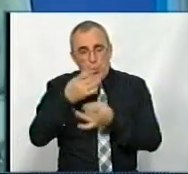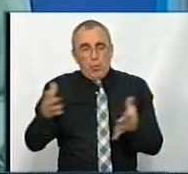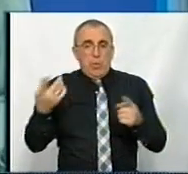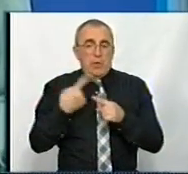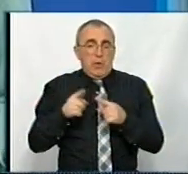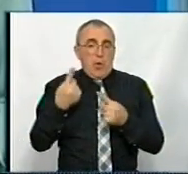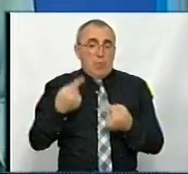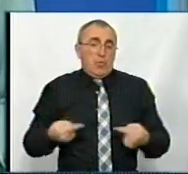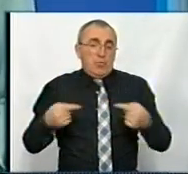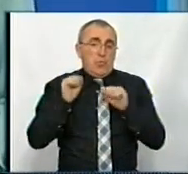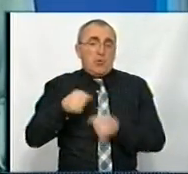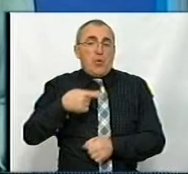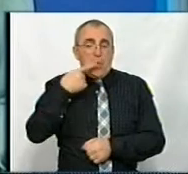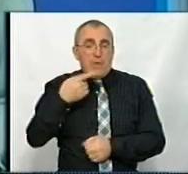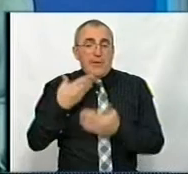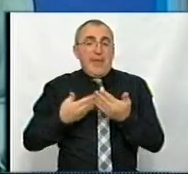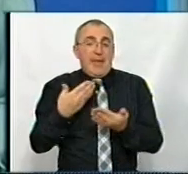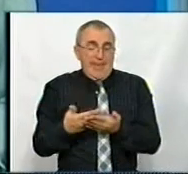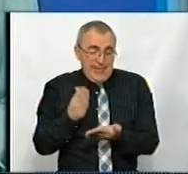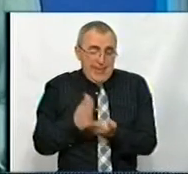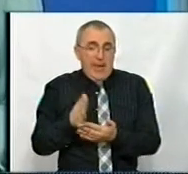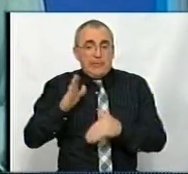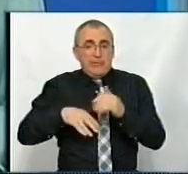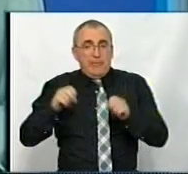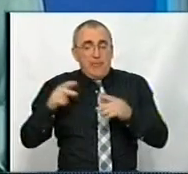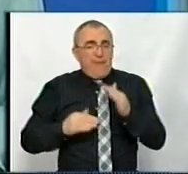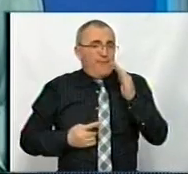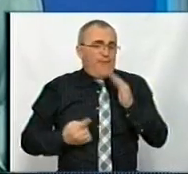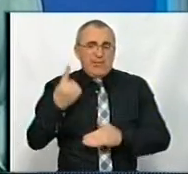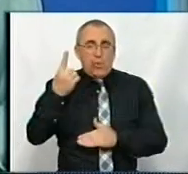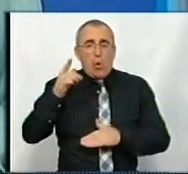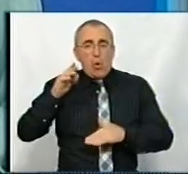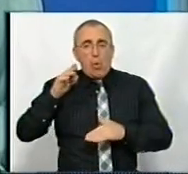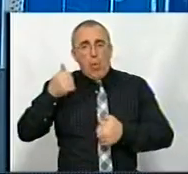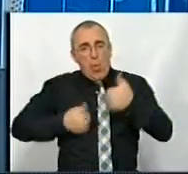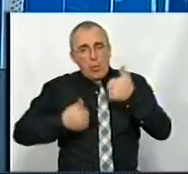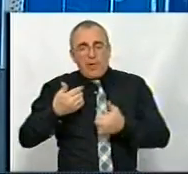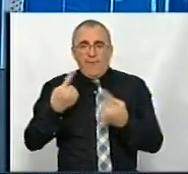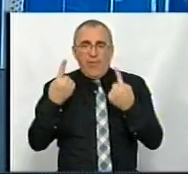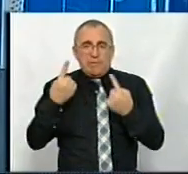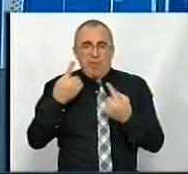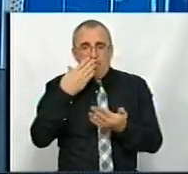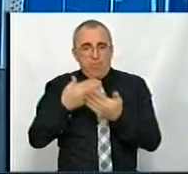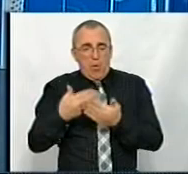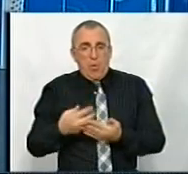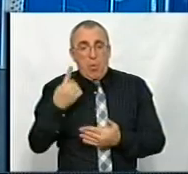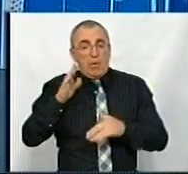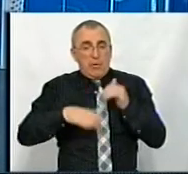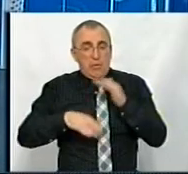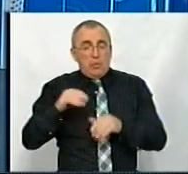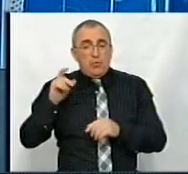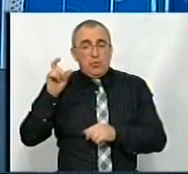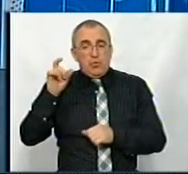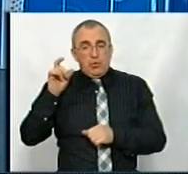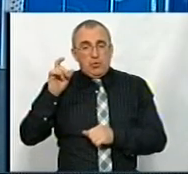однозначно, ми можемо говорити, що є спеціальності, на якій досить високий конкурс і високі показники. Навіть на одній спеціальності буде студент